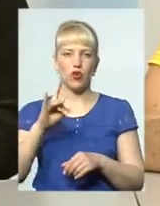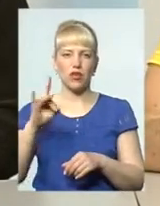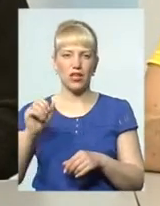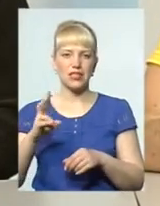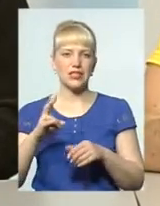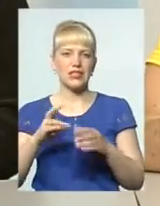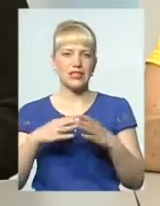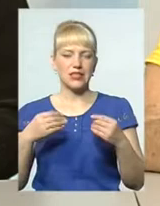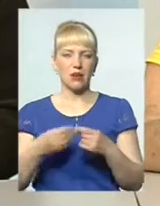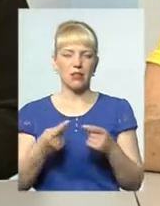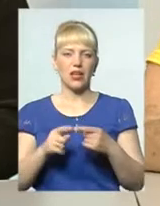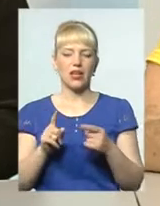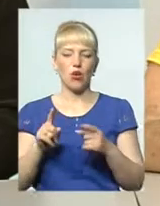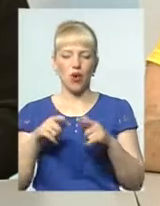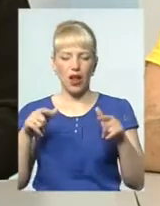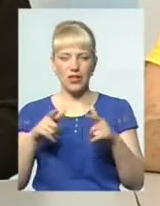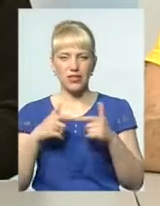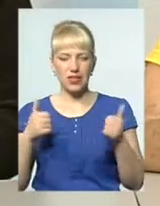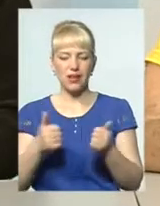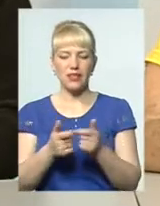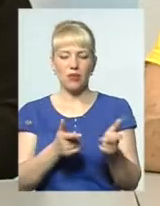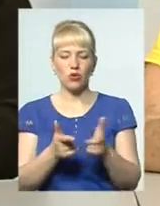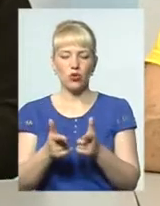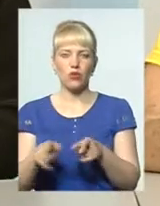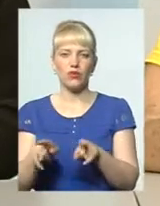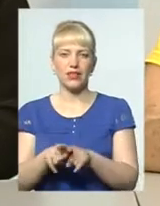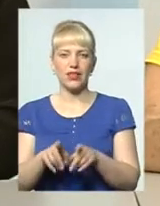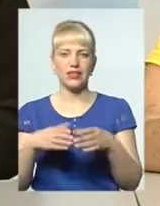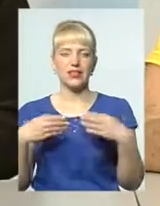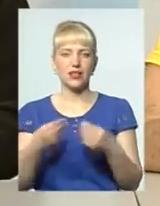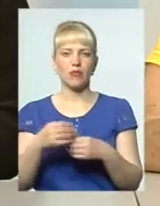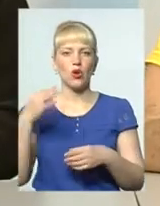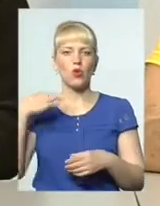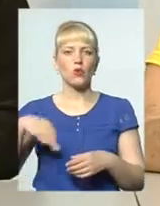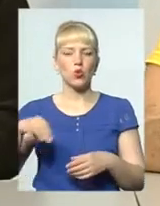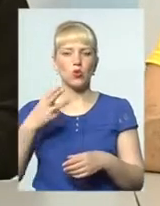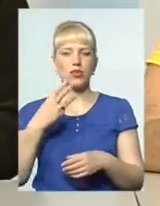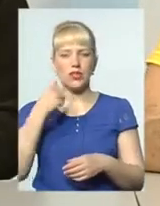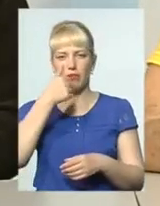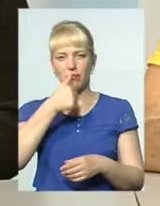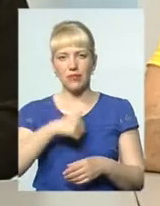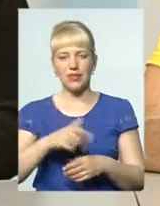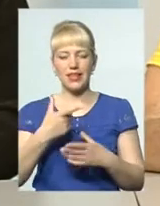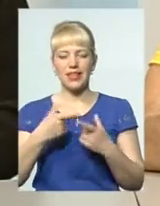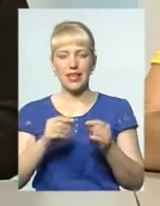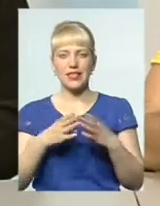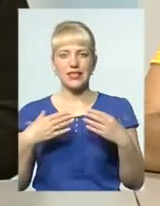організація, підготовлюю такі сім'ї. курс близько трьох місяців, де сім'ю вчать